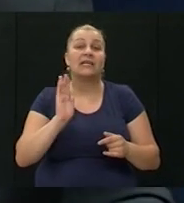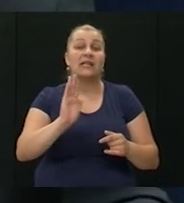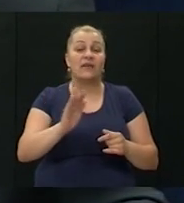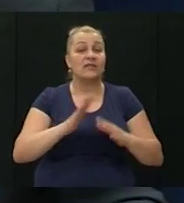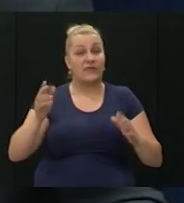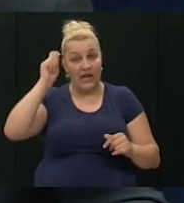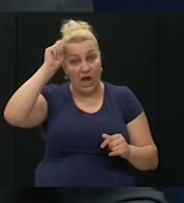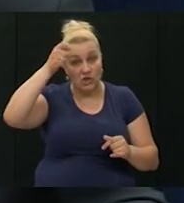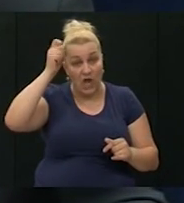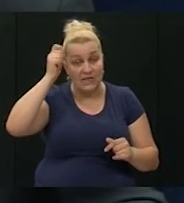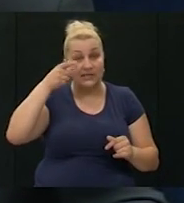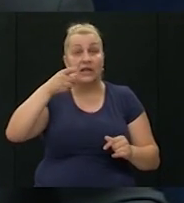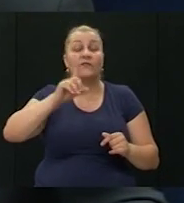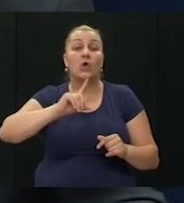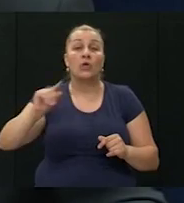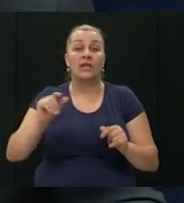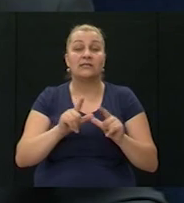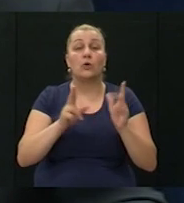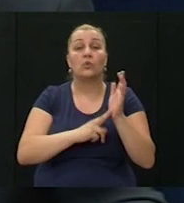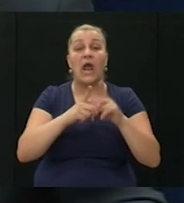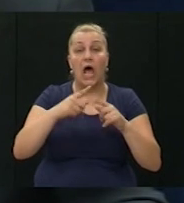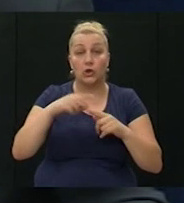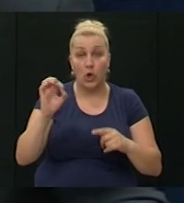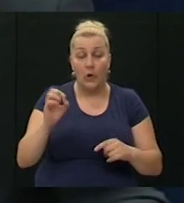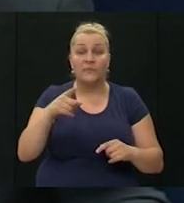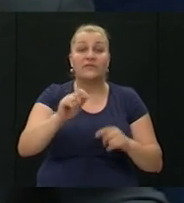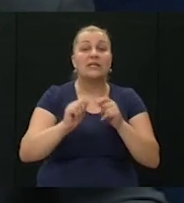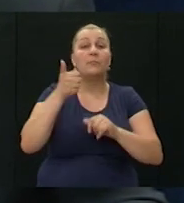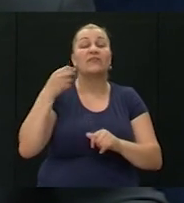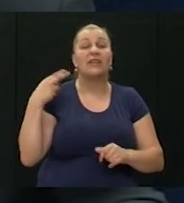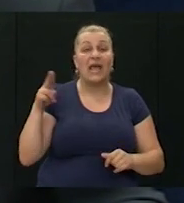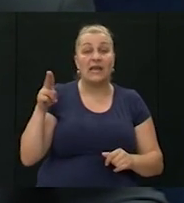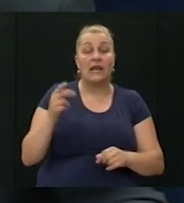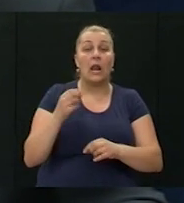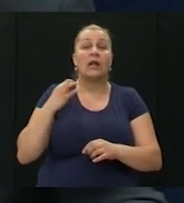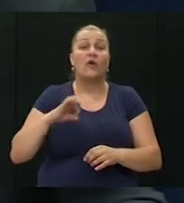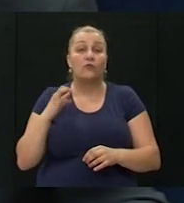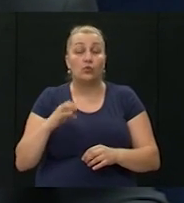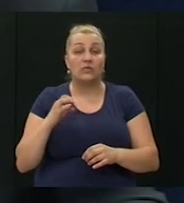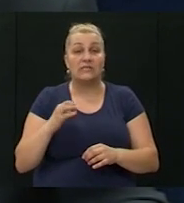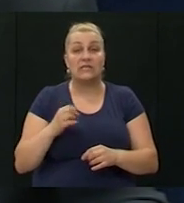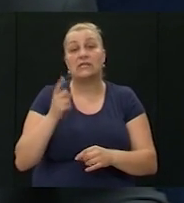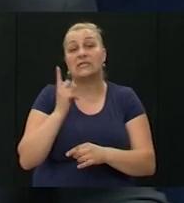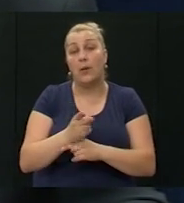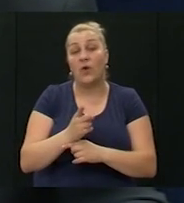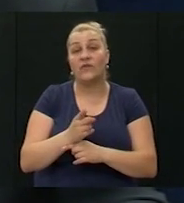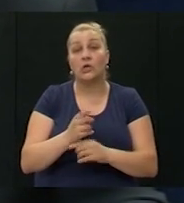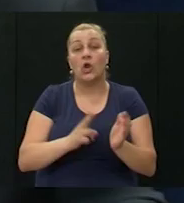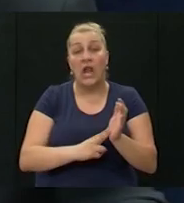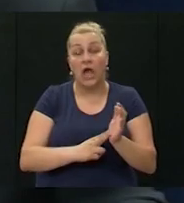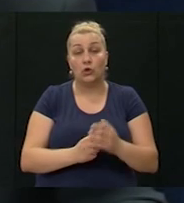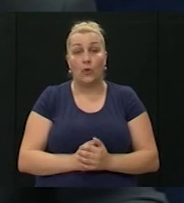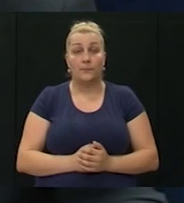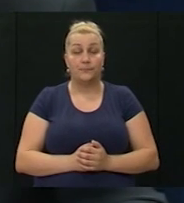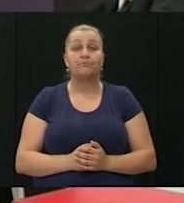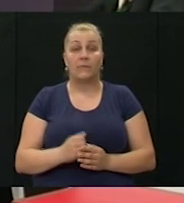vas izuzetna čast vi odlazite u NATO i prvi ste general na funkciji u zapovjednoj strukturi NATO ako